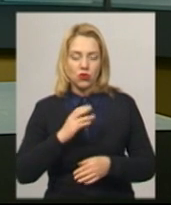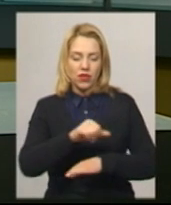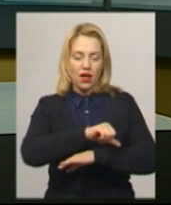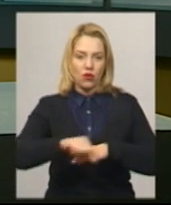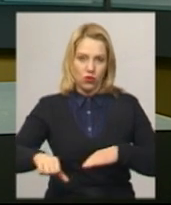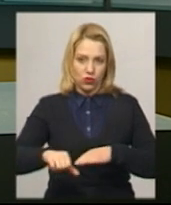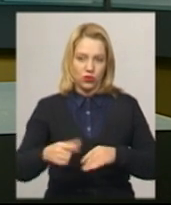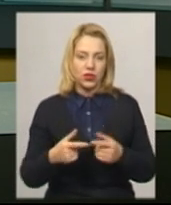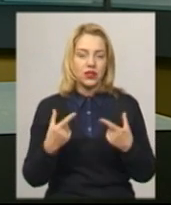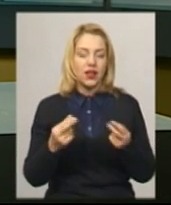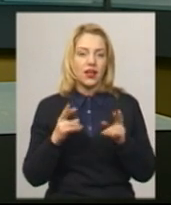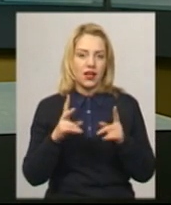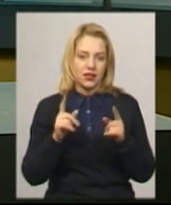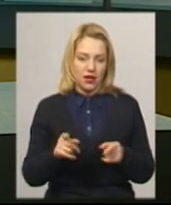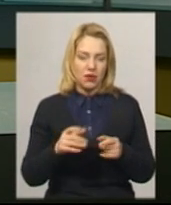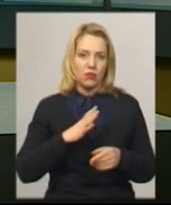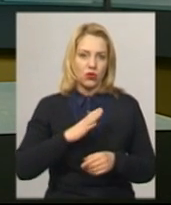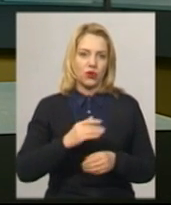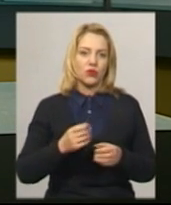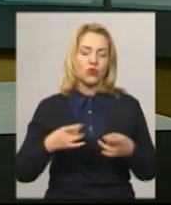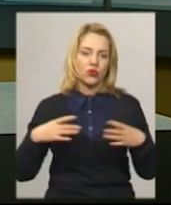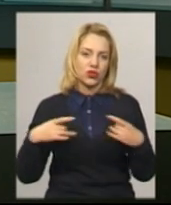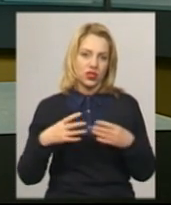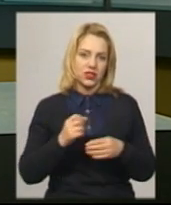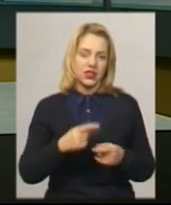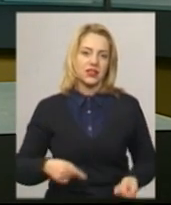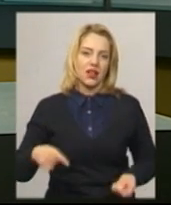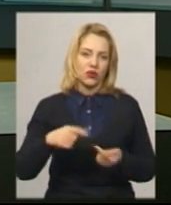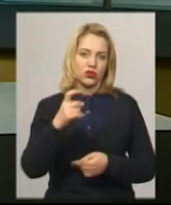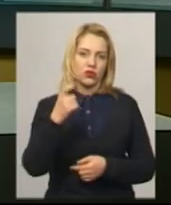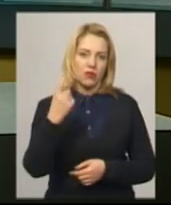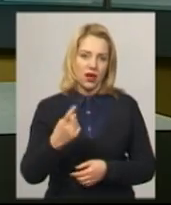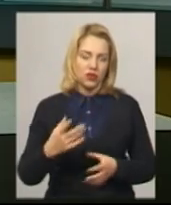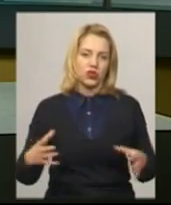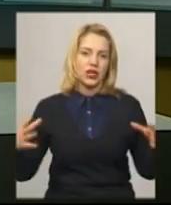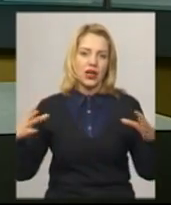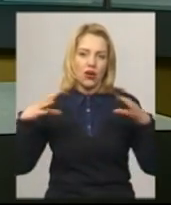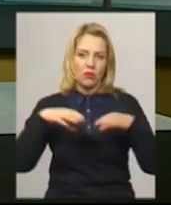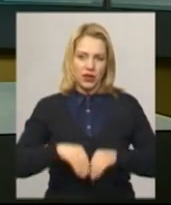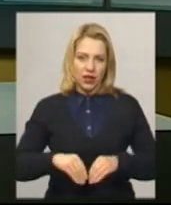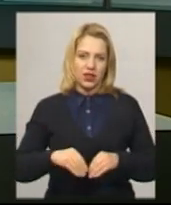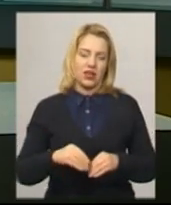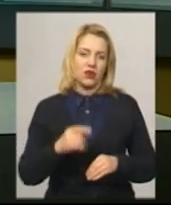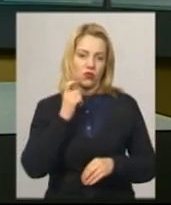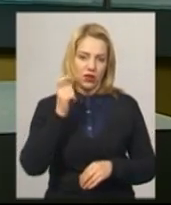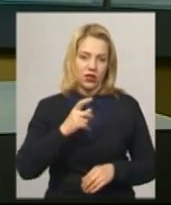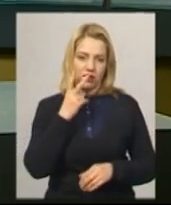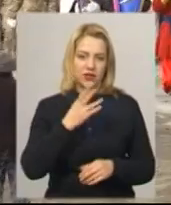кордону. Де і як саме проходили урочистості з нагоди 101-ї річниці об'єднання України, бачила Леся